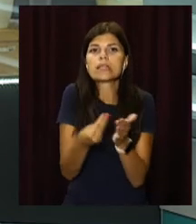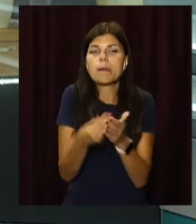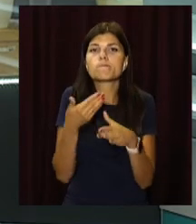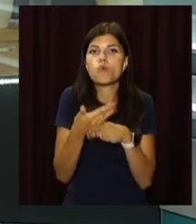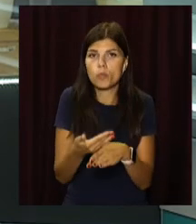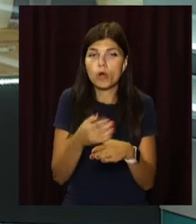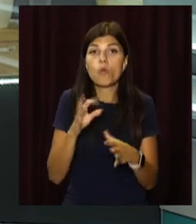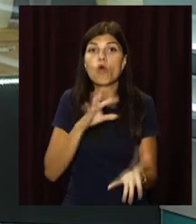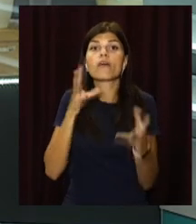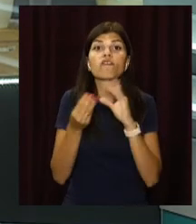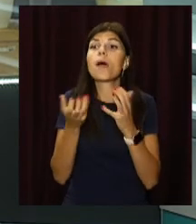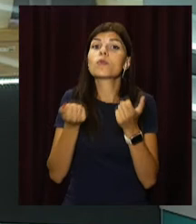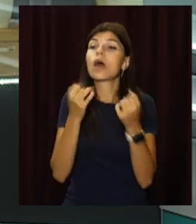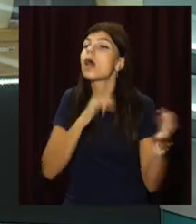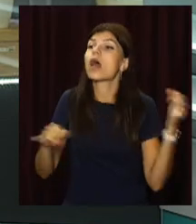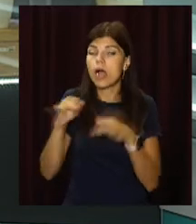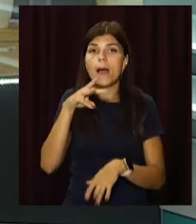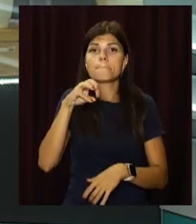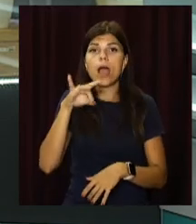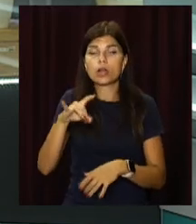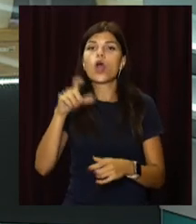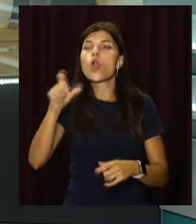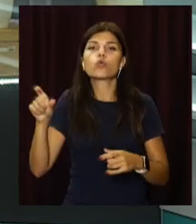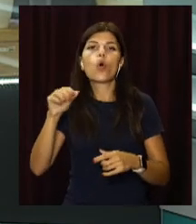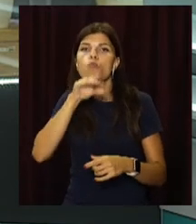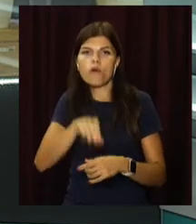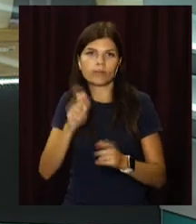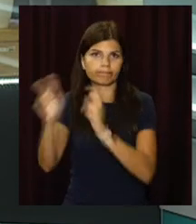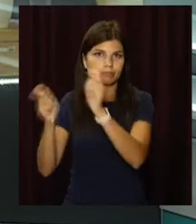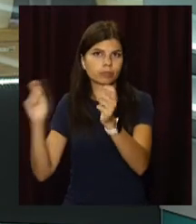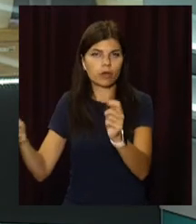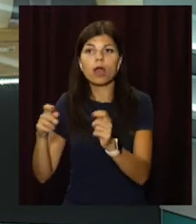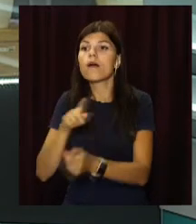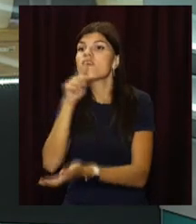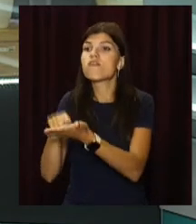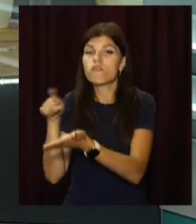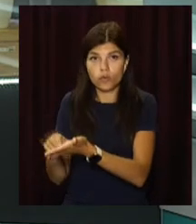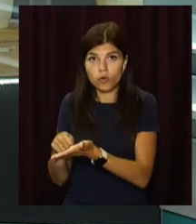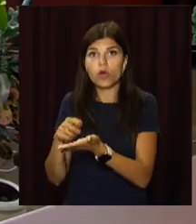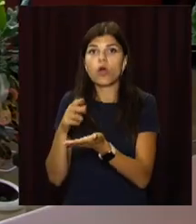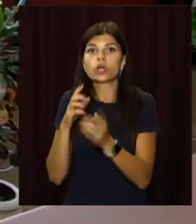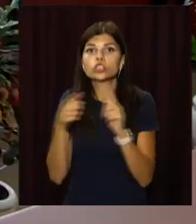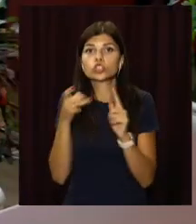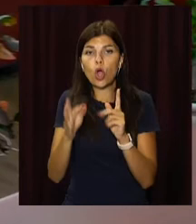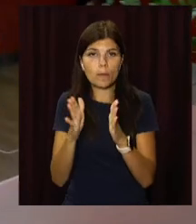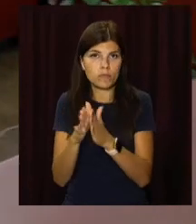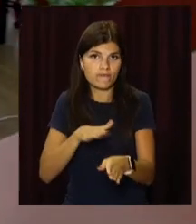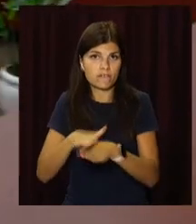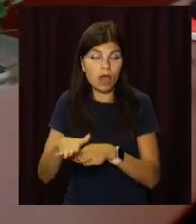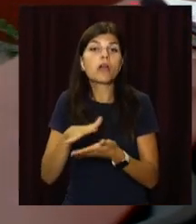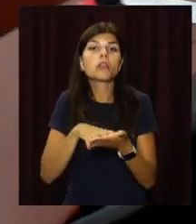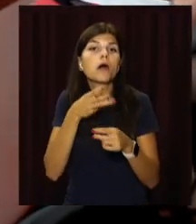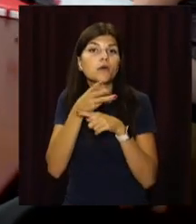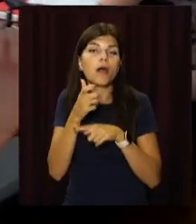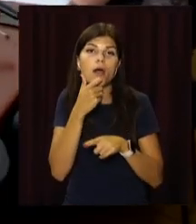профільним посадовцям вирішити озвучені питання у визначенні строки. Подробиці далі в сюжеті. Через пандемію